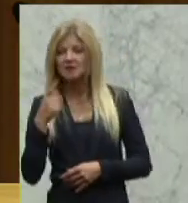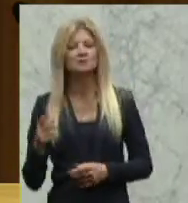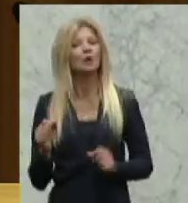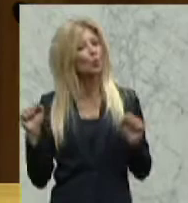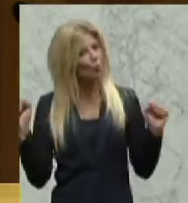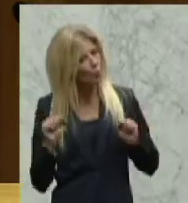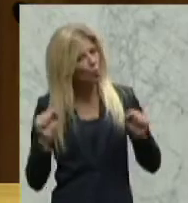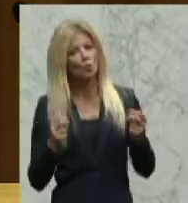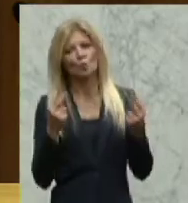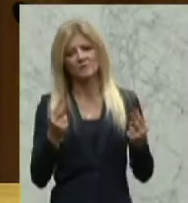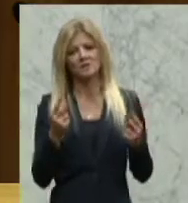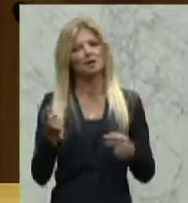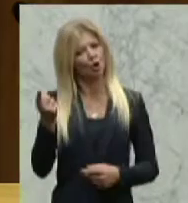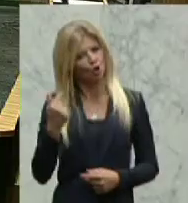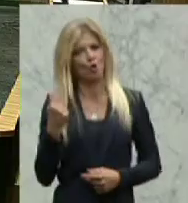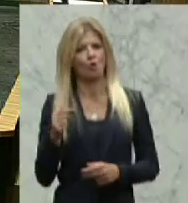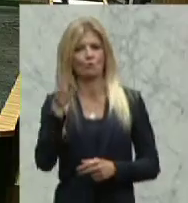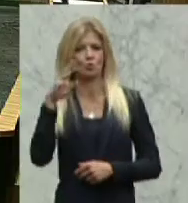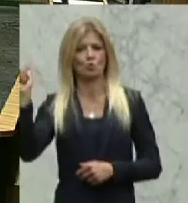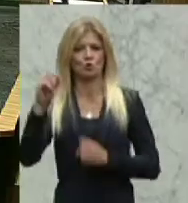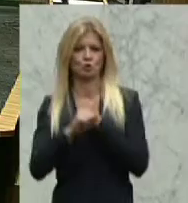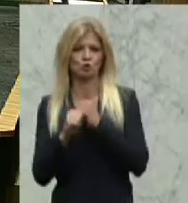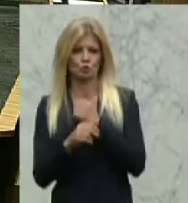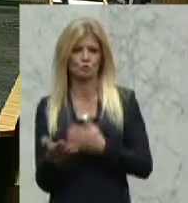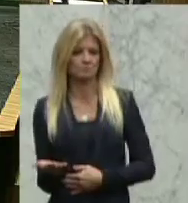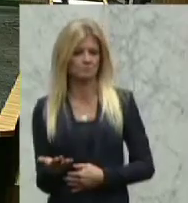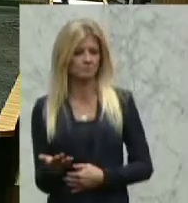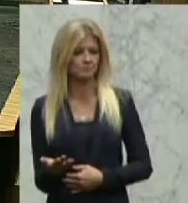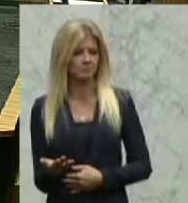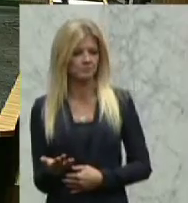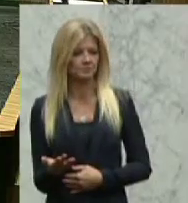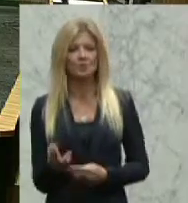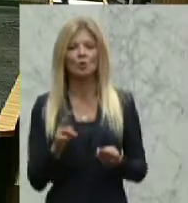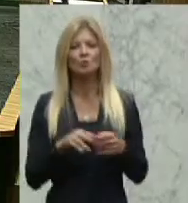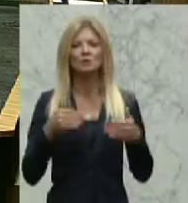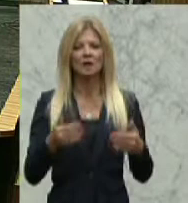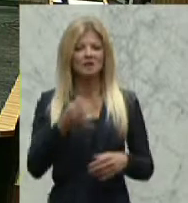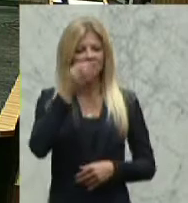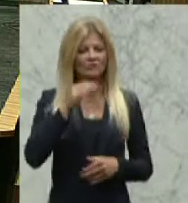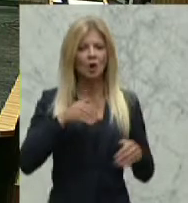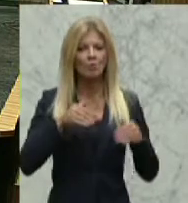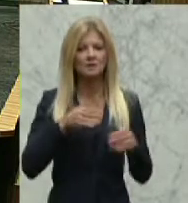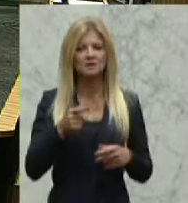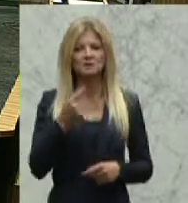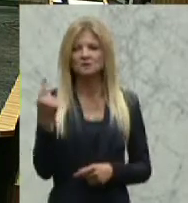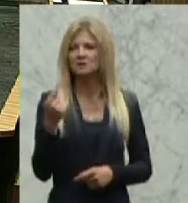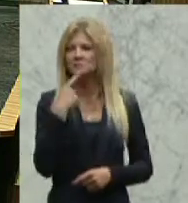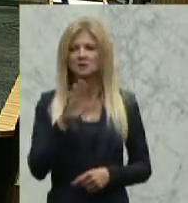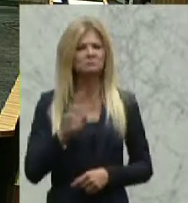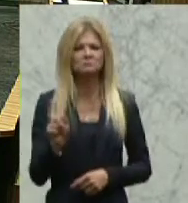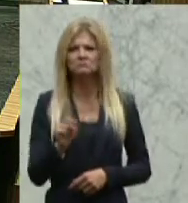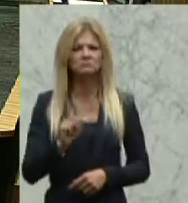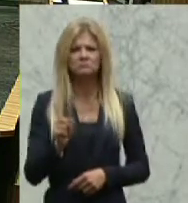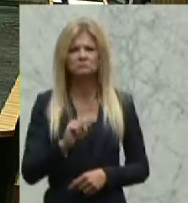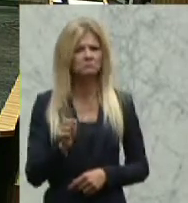ein universitäres Studium abgeschlossen werden muss. Und dann haben wir die Frau Minister, die das Ganze wieder zurückgepfiffen hat und gesagt hat, naja,